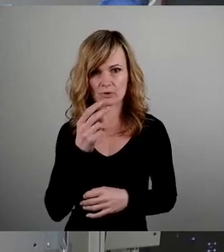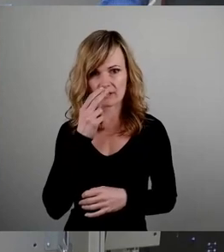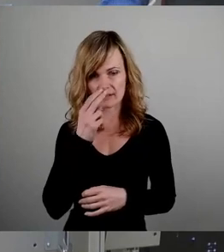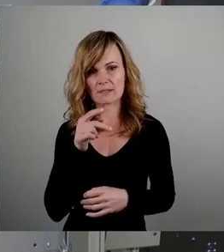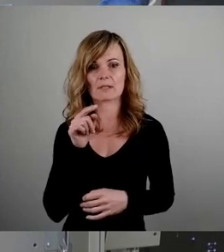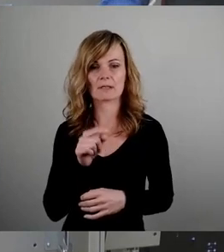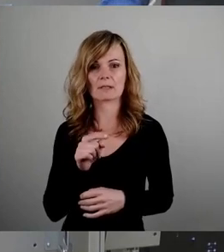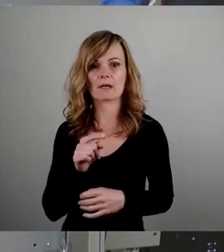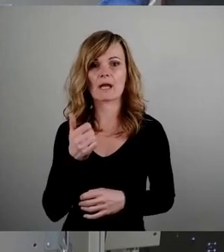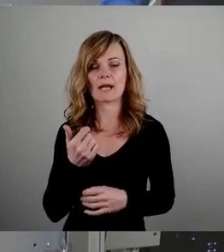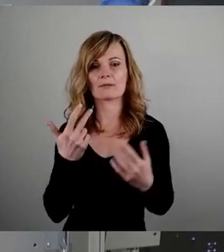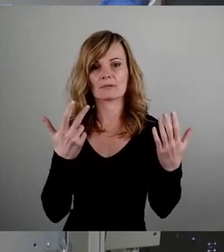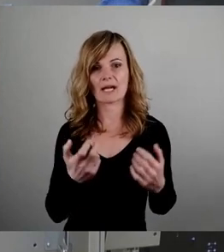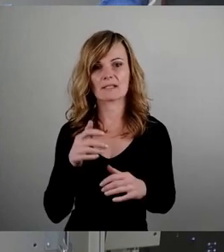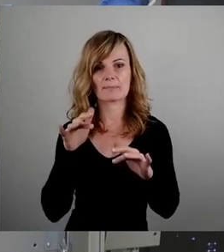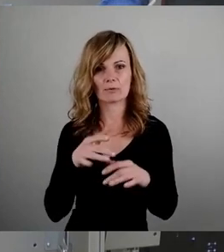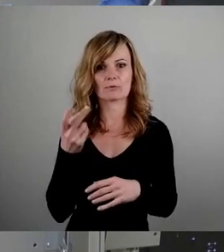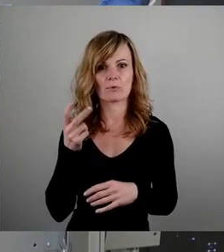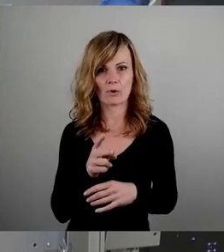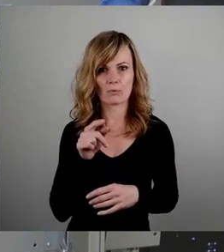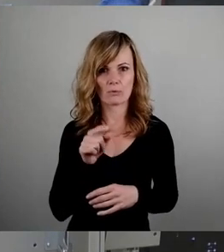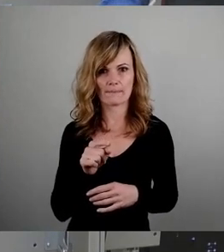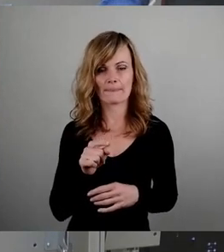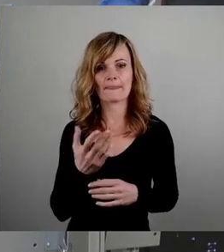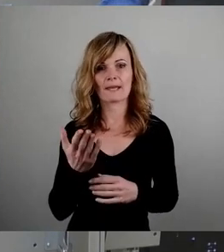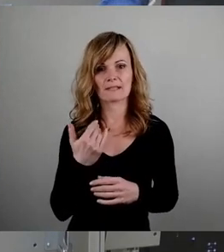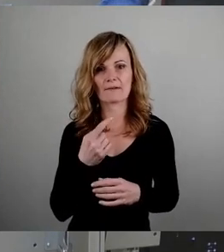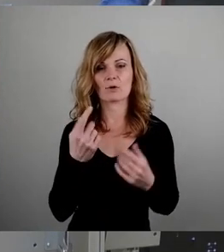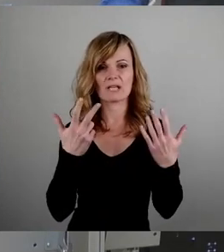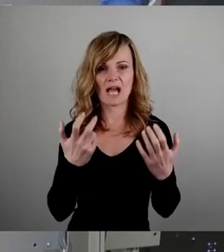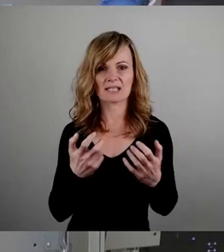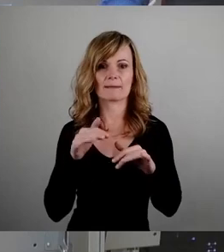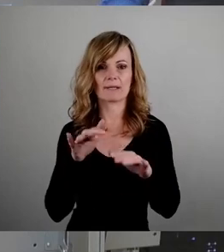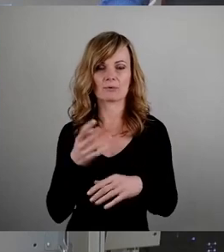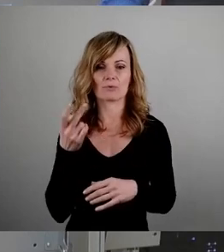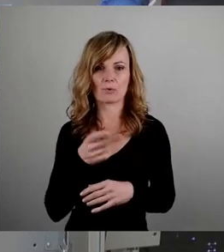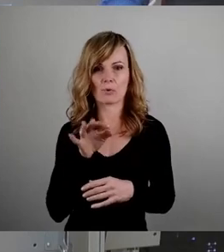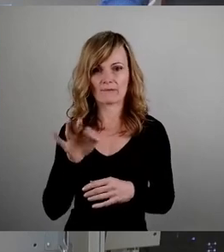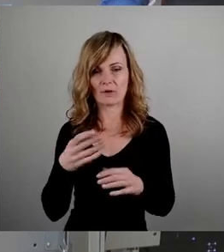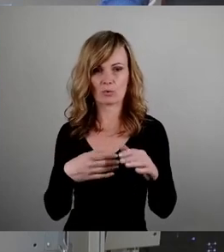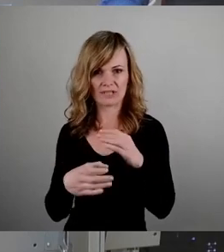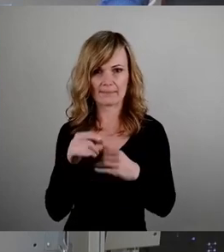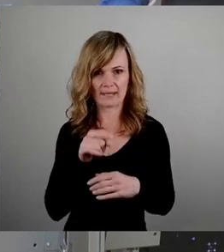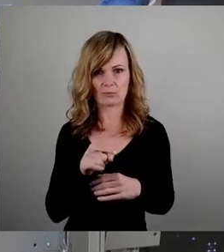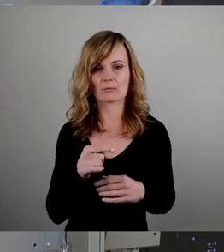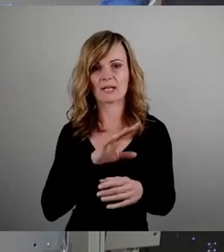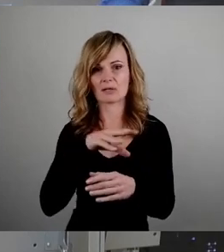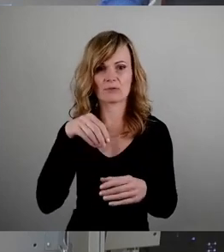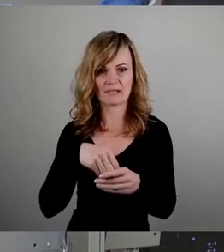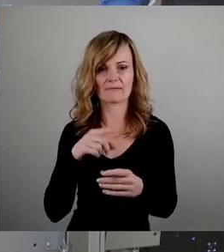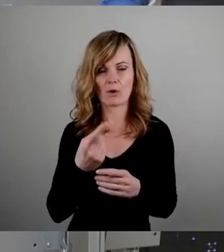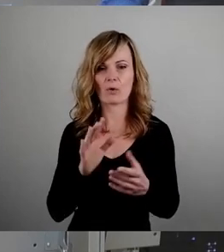um 81 Millionen Euro geht. Davon sind 80 Millionen Euro für die Unterbringung, inklusive auch die